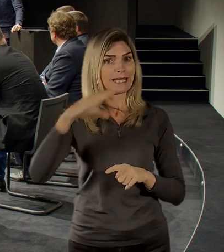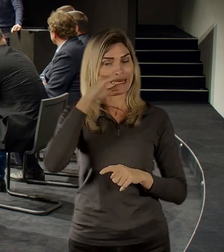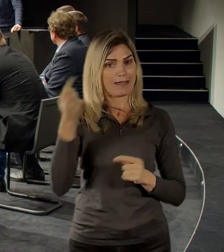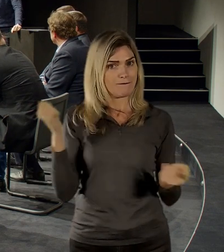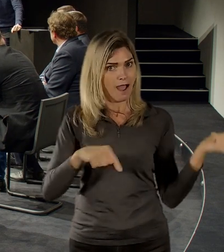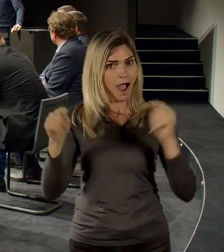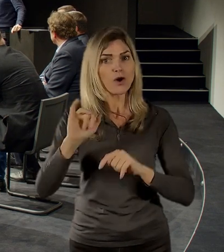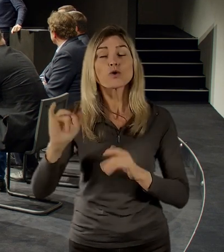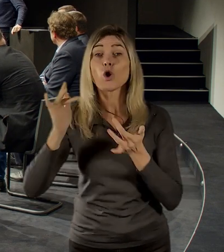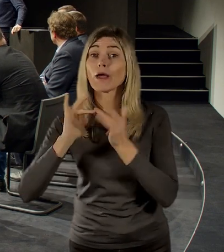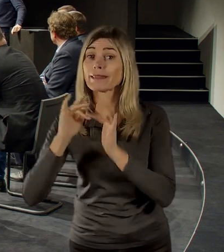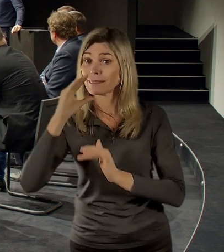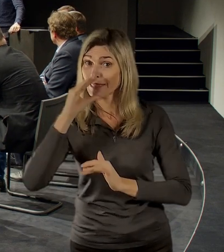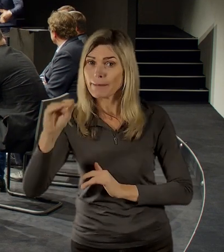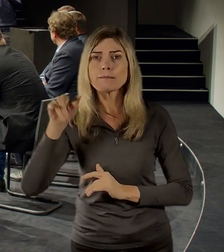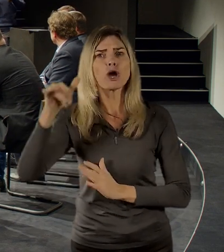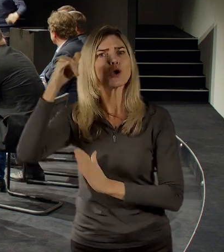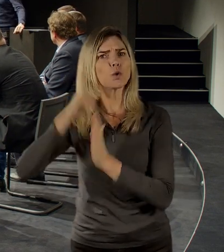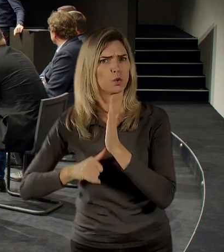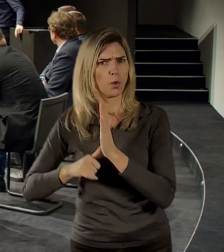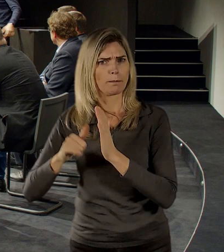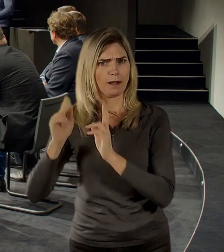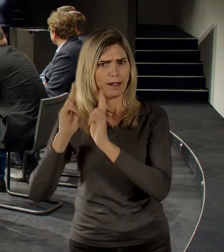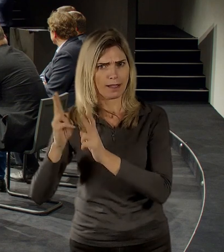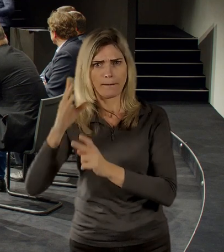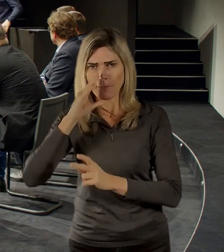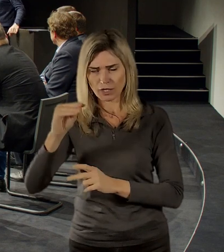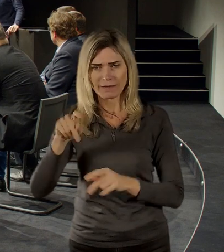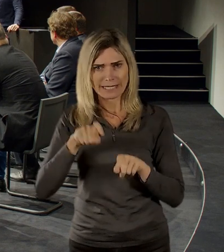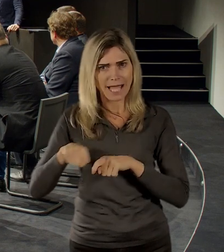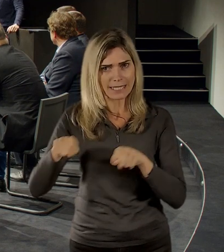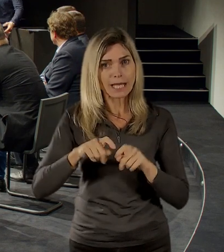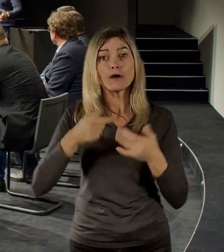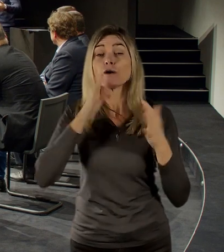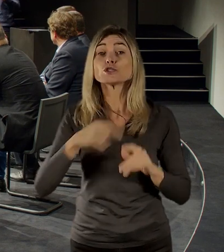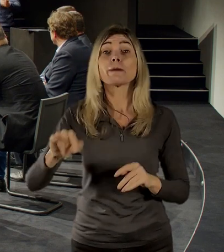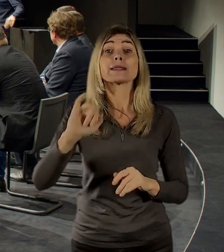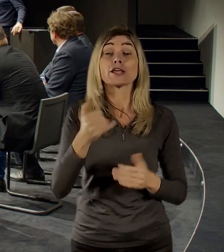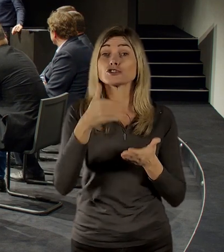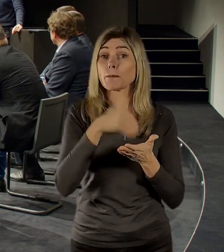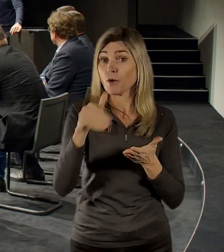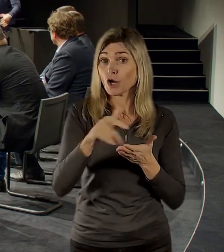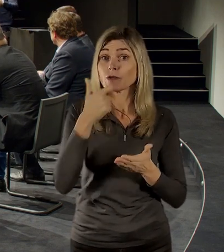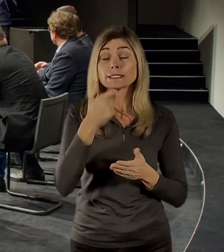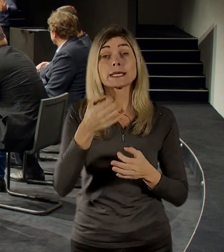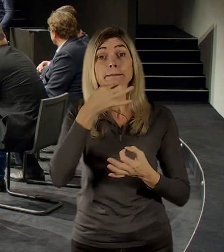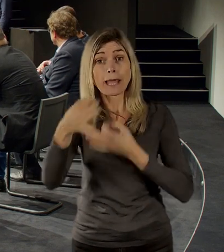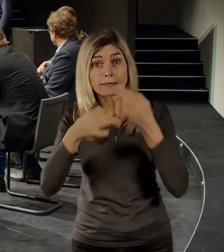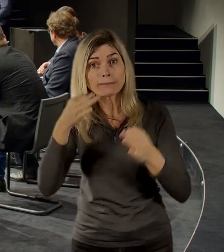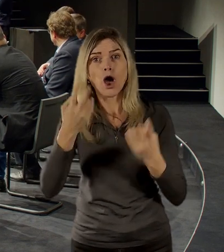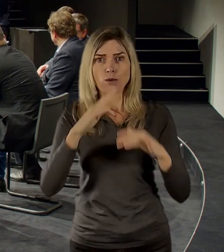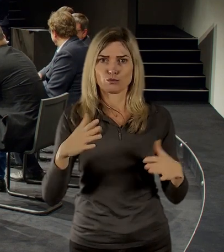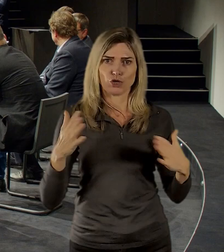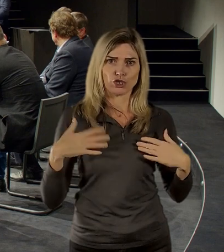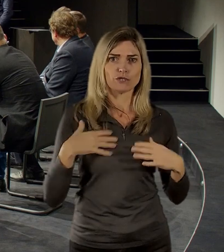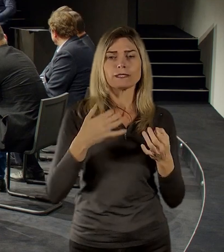sledovali nadálku. Záznam najdete na YouTube a pokud se budete chtít pánu ještě na něco zeptat, tak samozřejmě jsou vám tady k dispozici, než budou muset utíct. Takže já doporučuji,